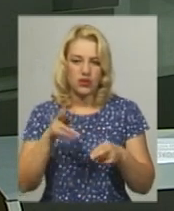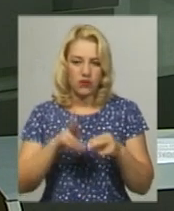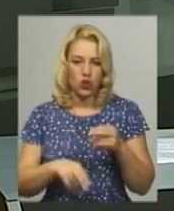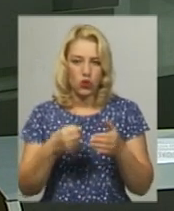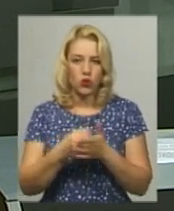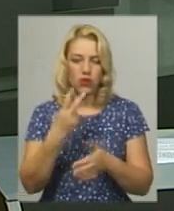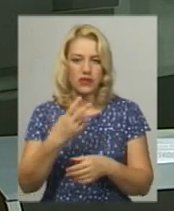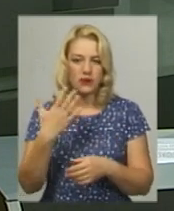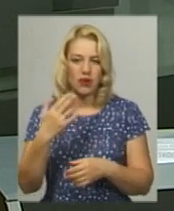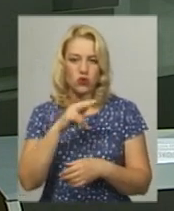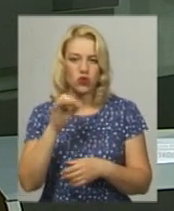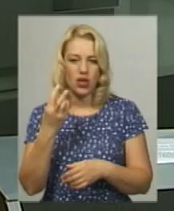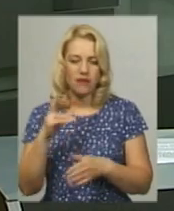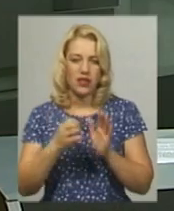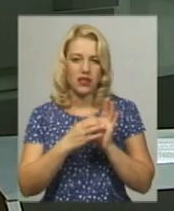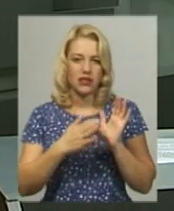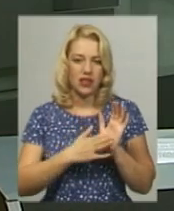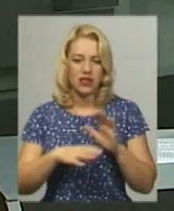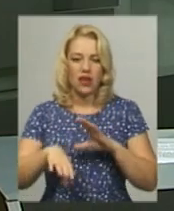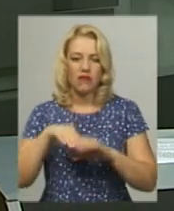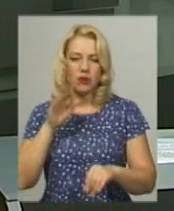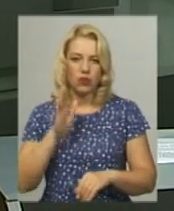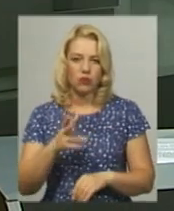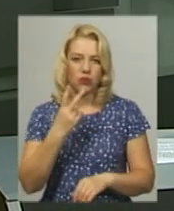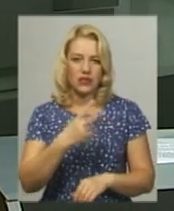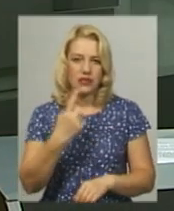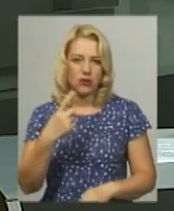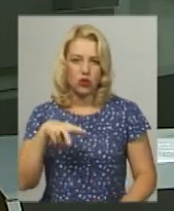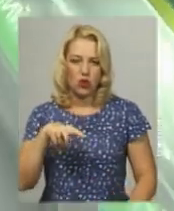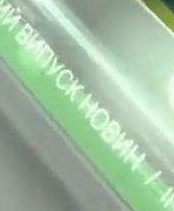Вибори до Верховної ради відбудуться у неділю 21 липня.